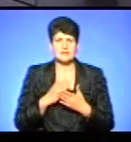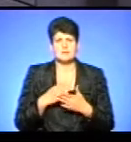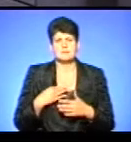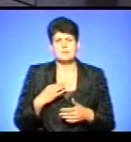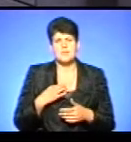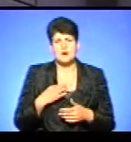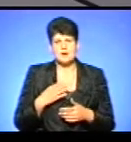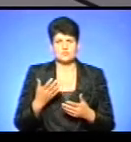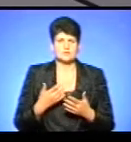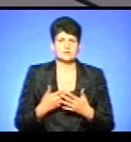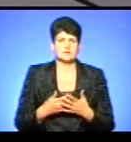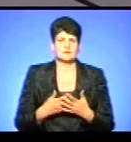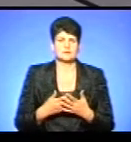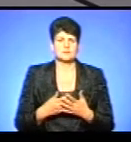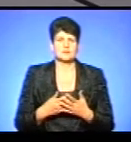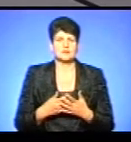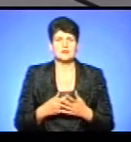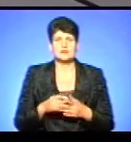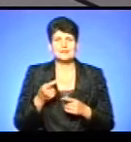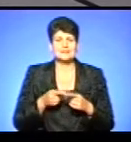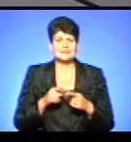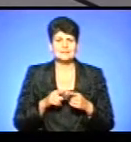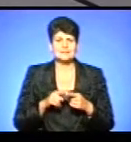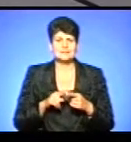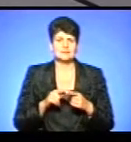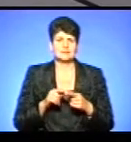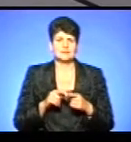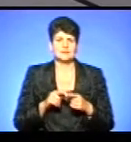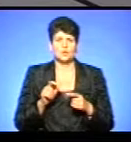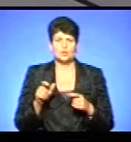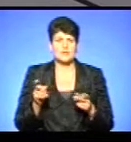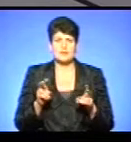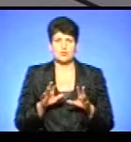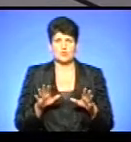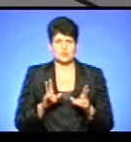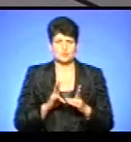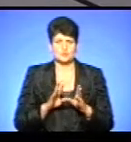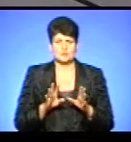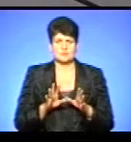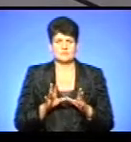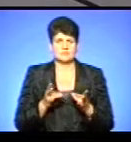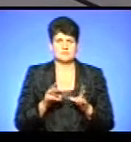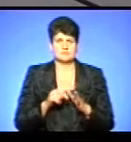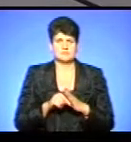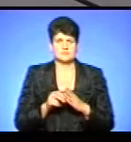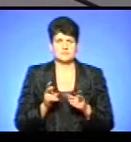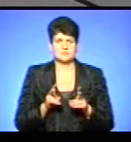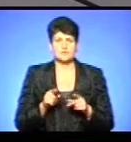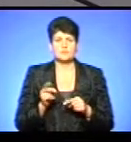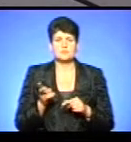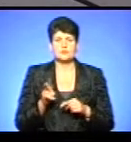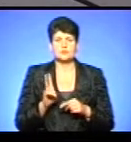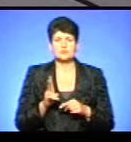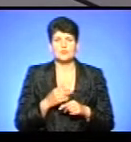байдужа, і скептично, такі люди не приходили на ці зустрічі. Їм не було сенсу туди йти. Тоді приходили ті, хто